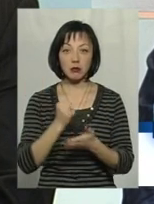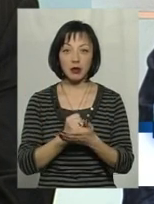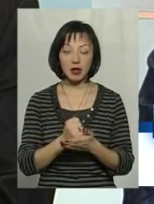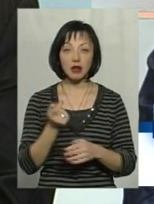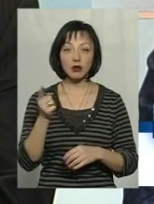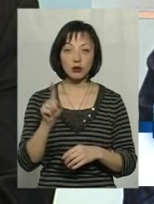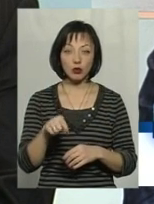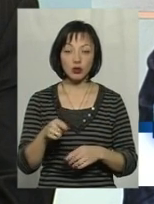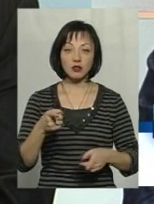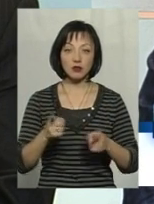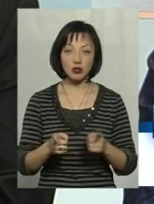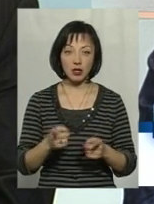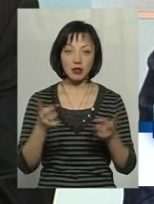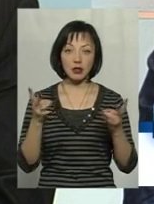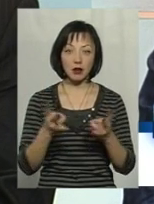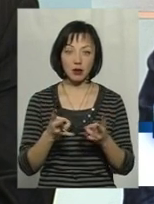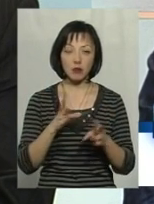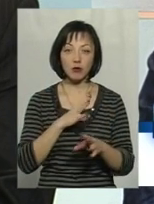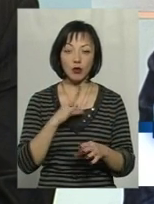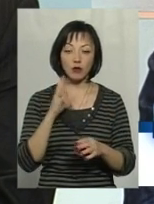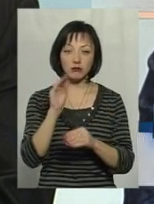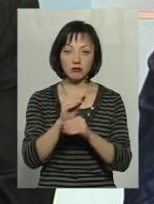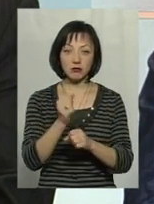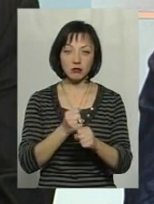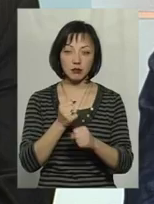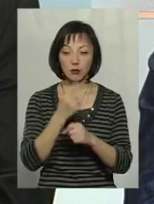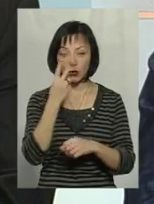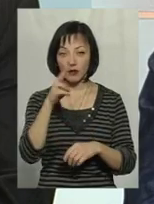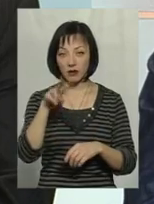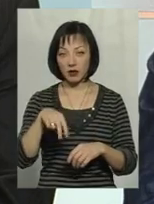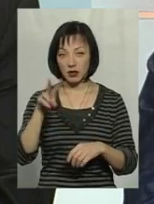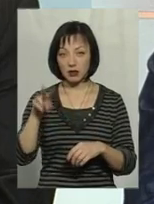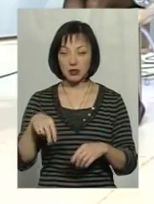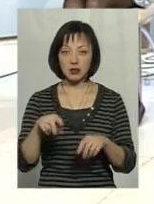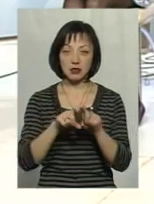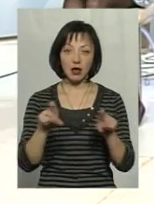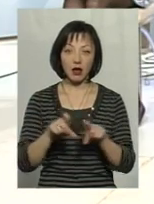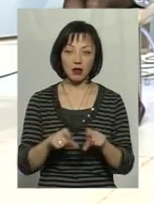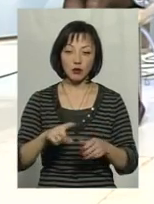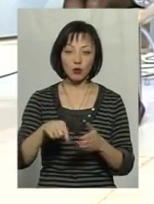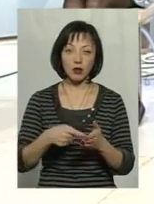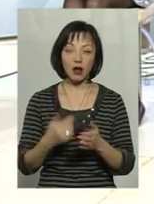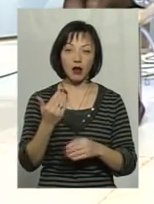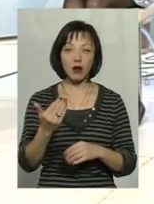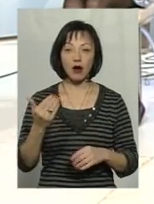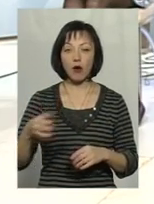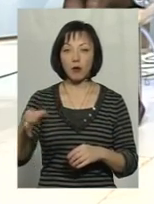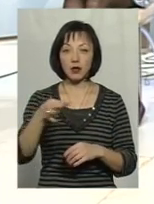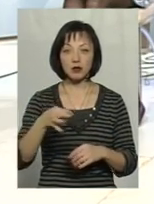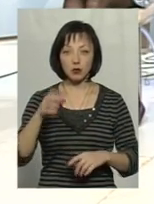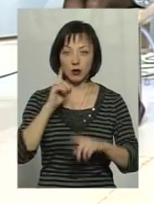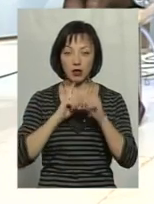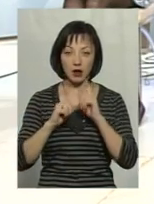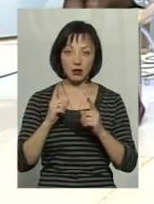то, звичайно, ще там буде потрібно треба опрацювати, подивити всі на ці заклади комунальної обласної ради, які є, і куди,